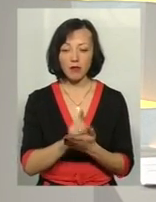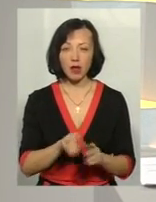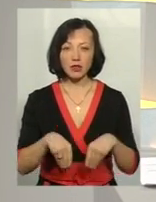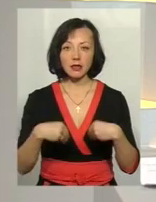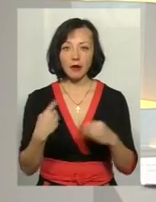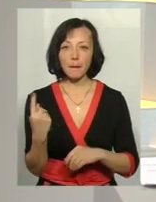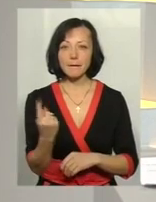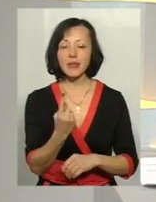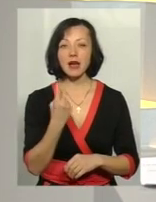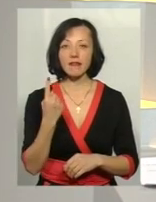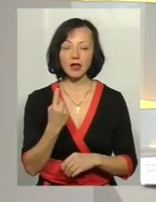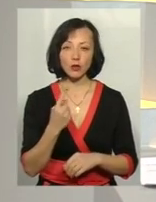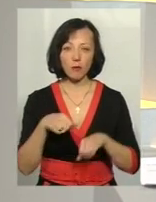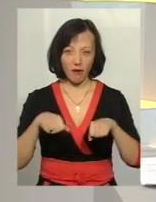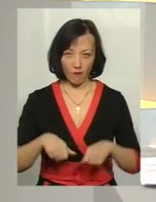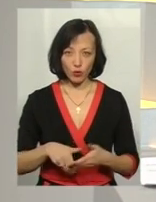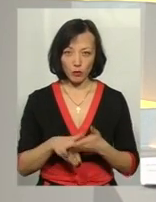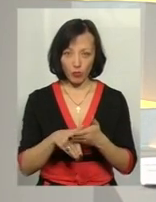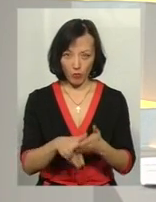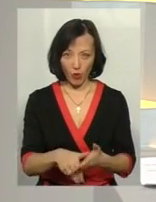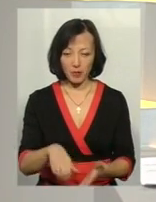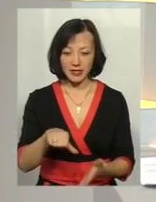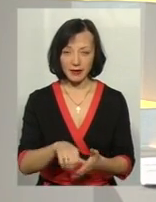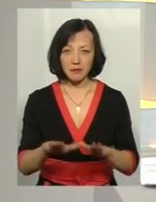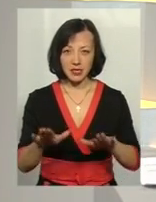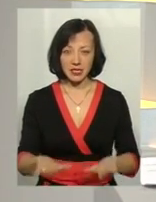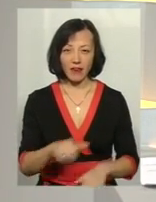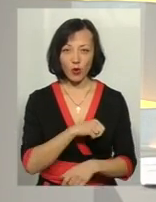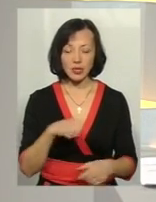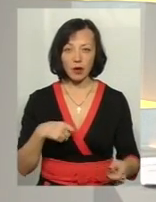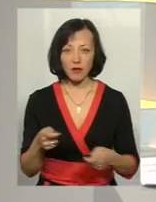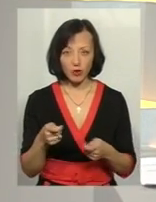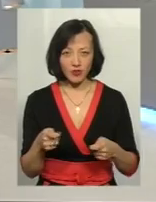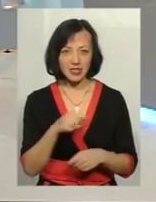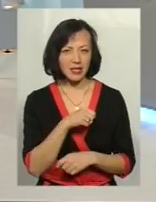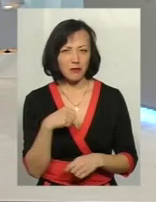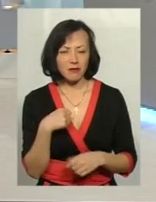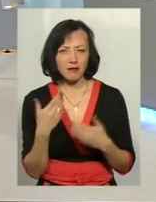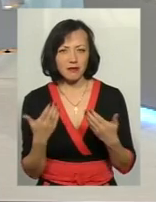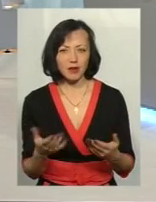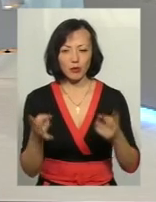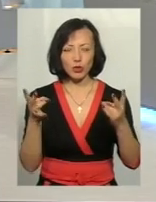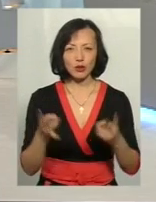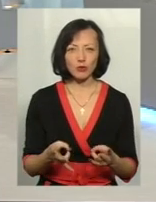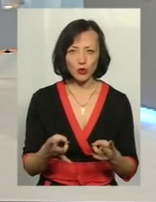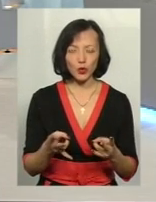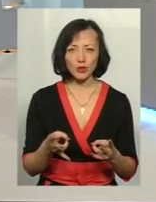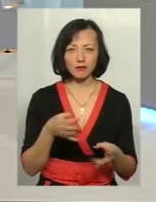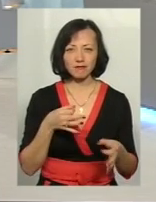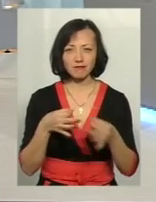первинну правову допомогу як представники органів місцевого самоврядування, вони самі, я так розумію, потребують